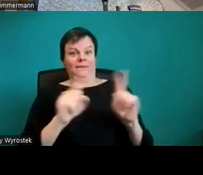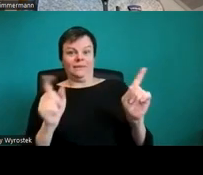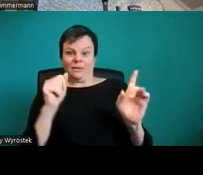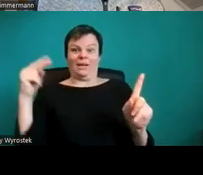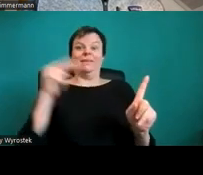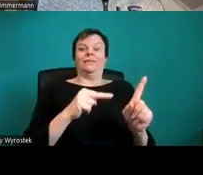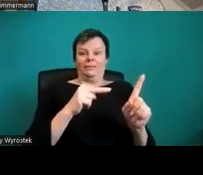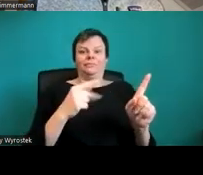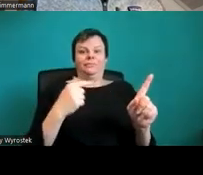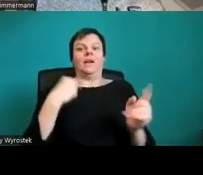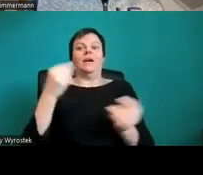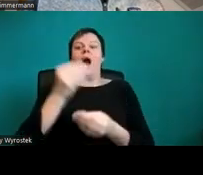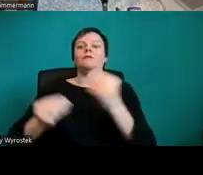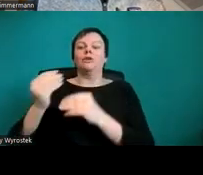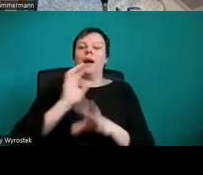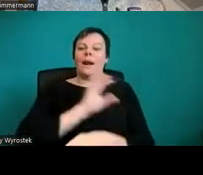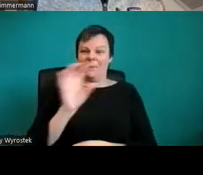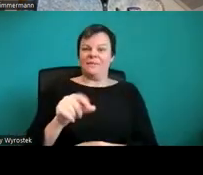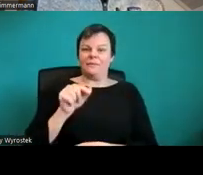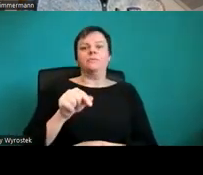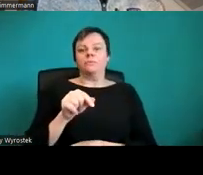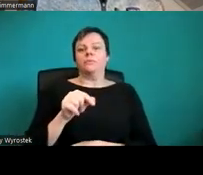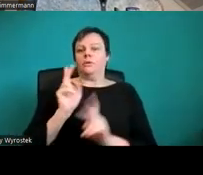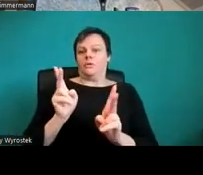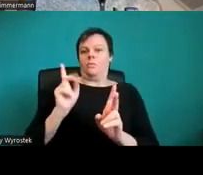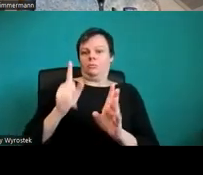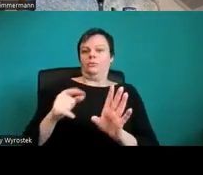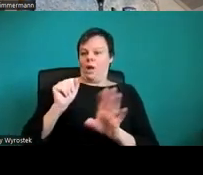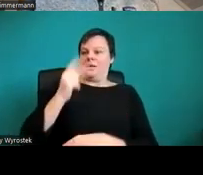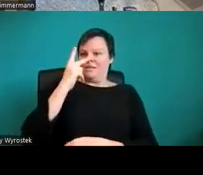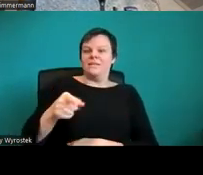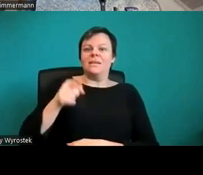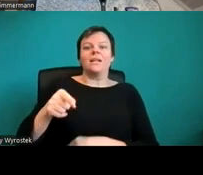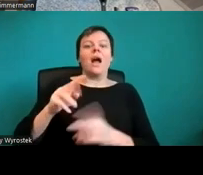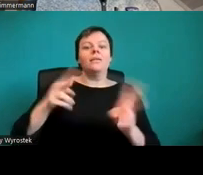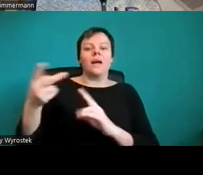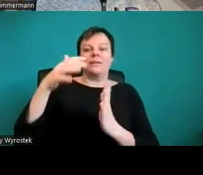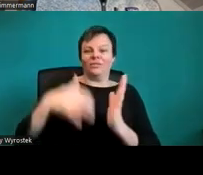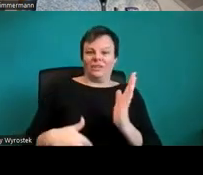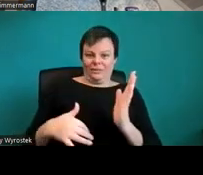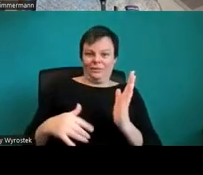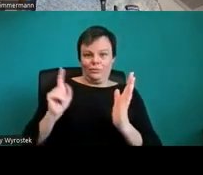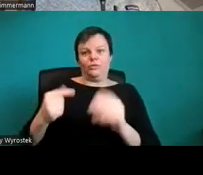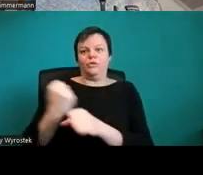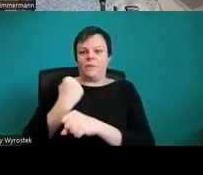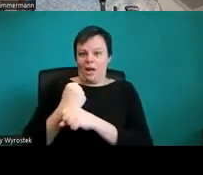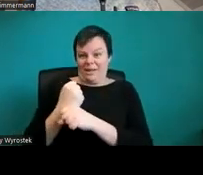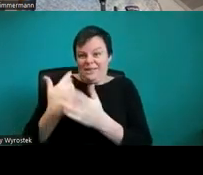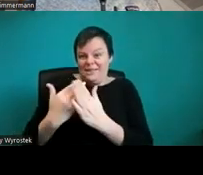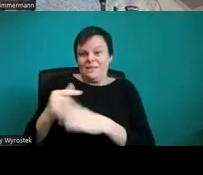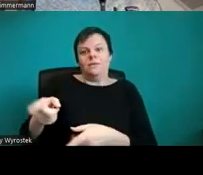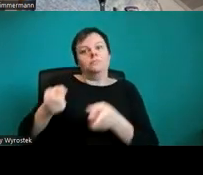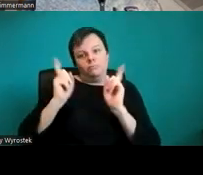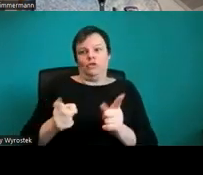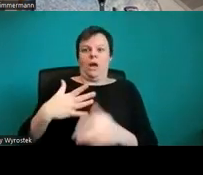Also das ist ein Much-Have für die Bearbeitung barrierefreier Folien. Wenn Sie